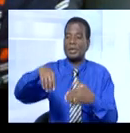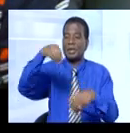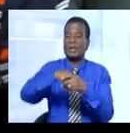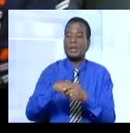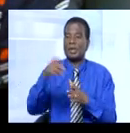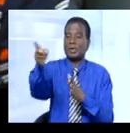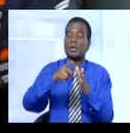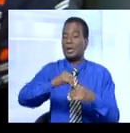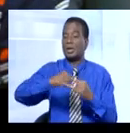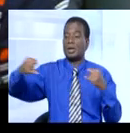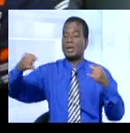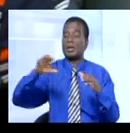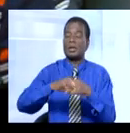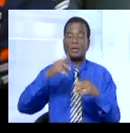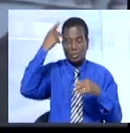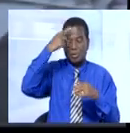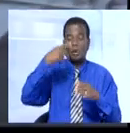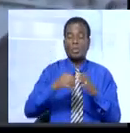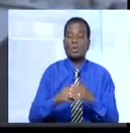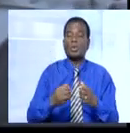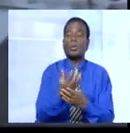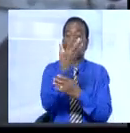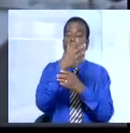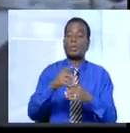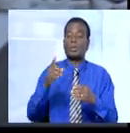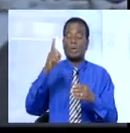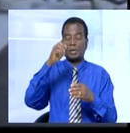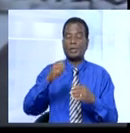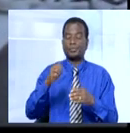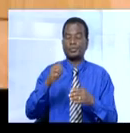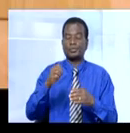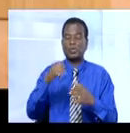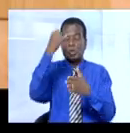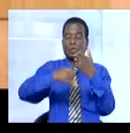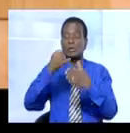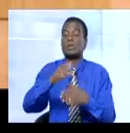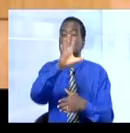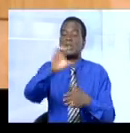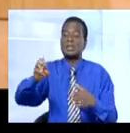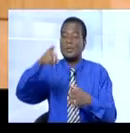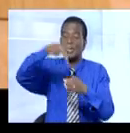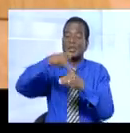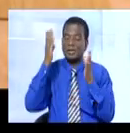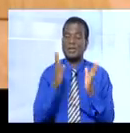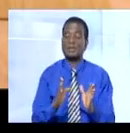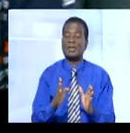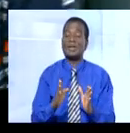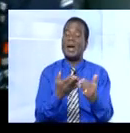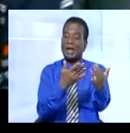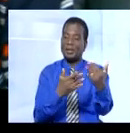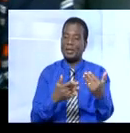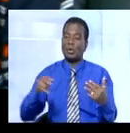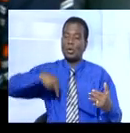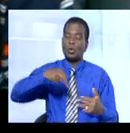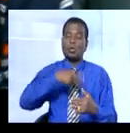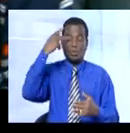politique pour la promotion de l'artisanat africain. 500 participants attendus, peut-être un peu plus, vu l'engouement suscité. Nous